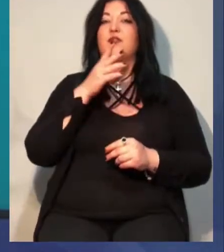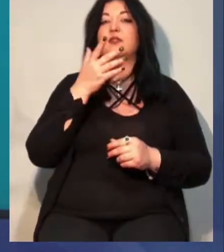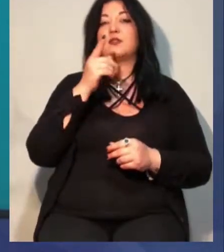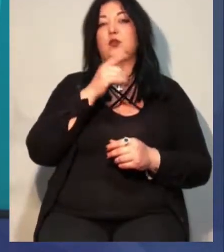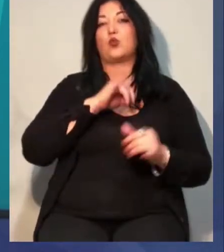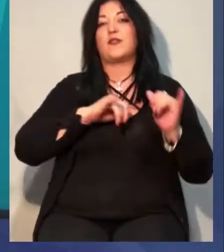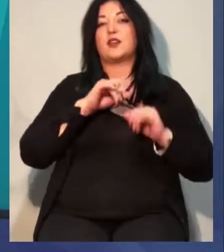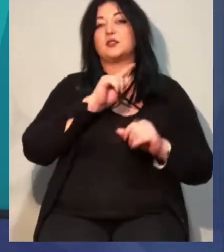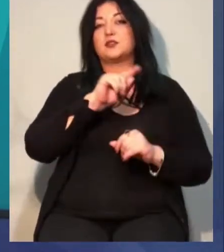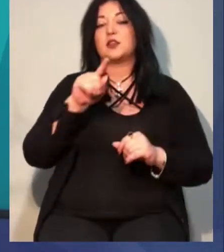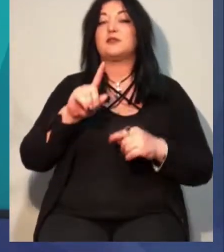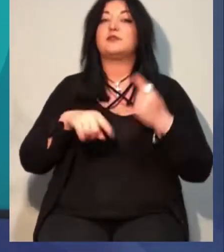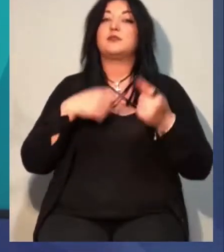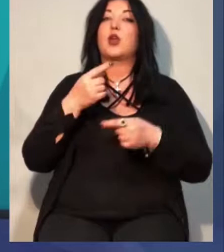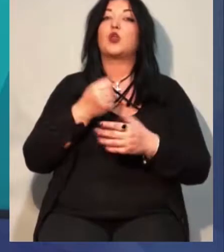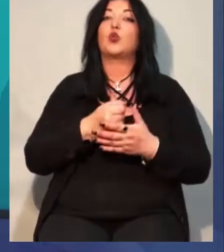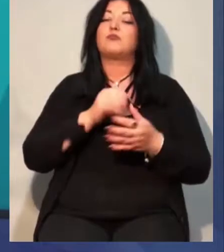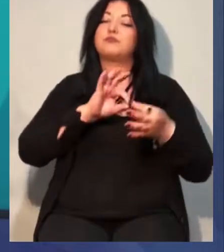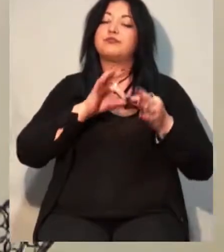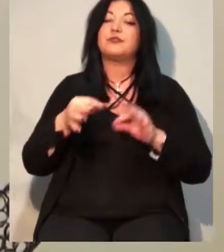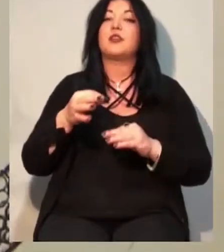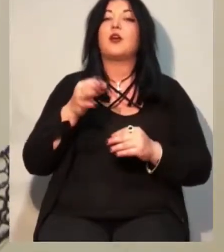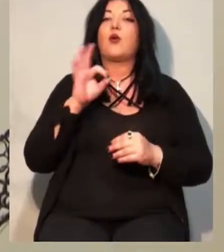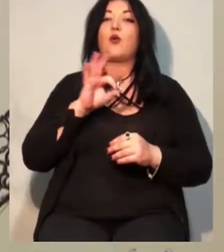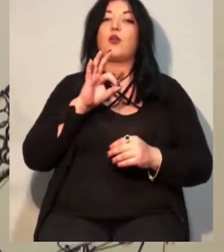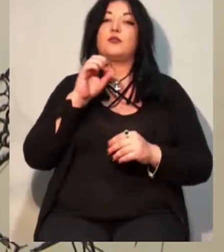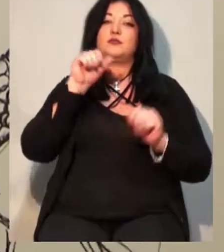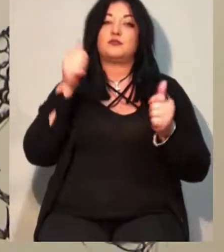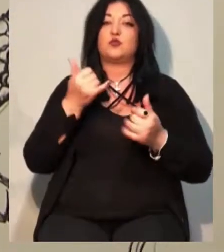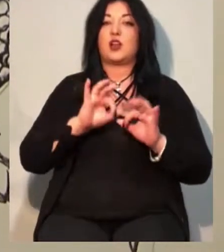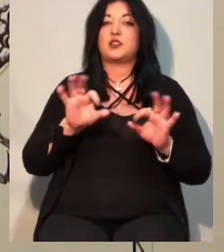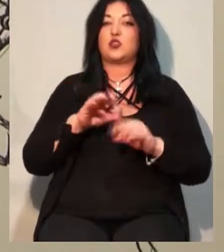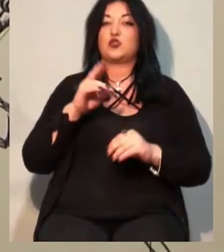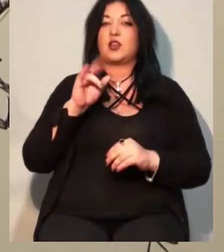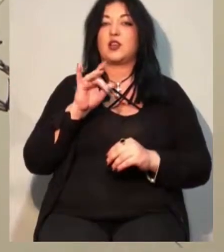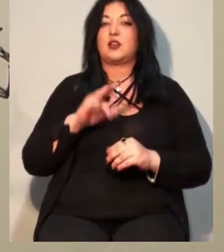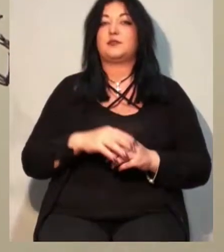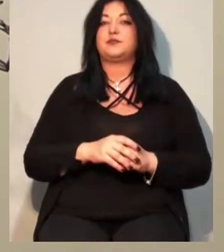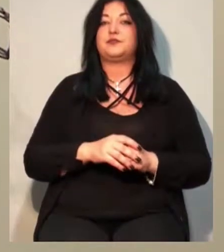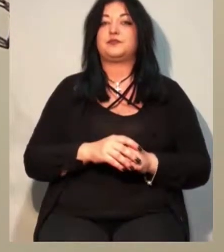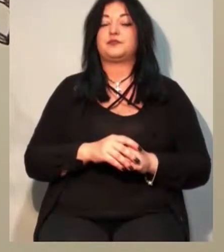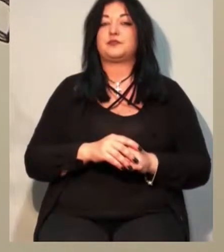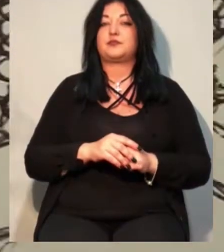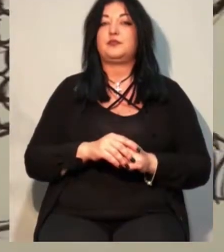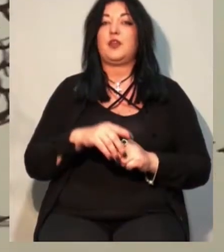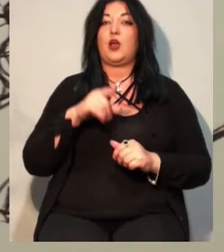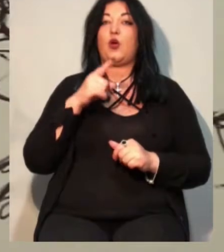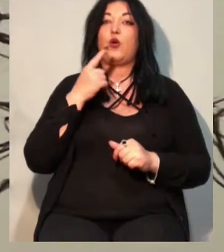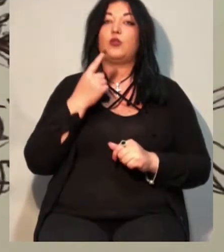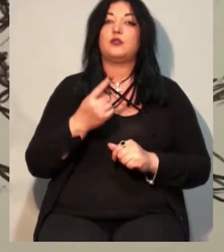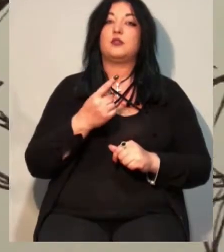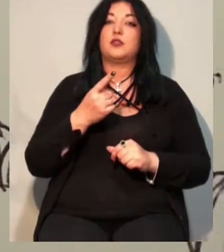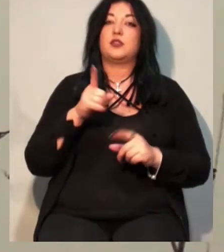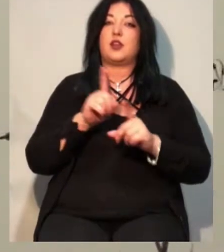наступної роботи Кирила розкажуть мої колеги. Три істоти, які кусають одна одну за хвіст. Такий